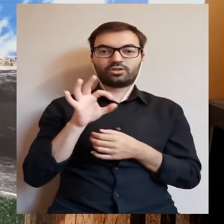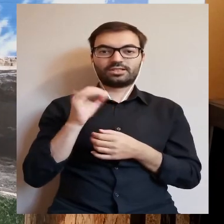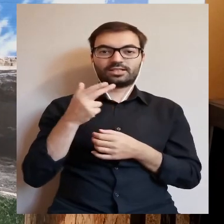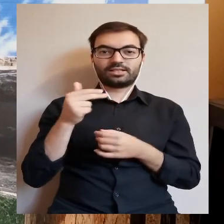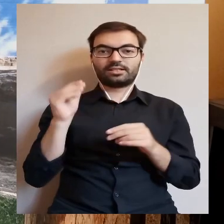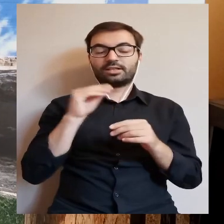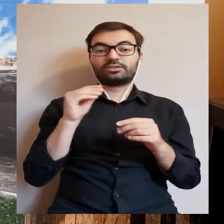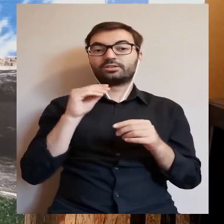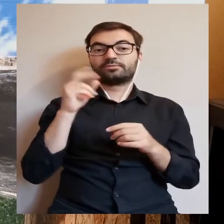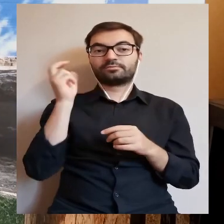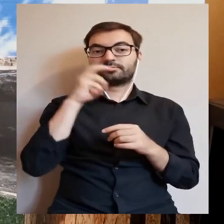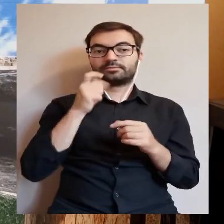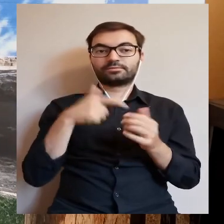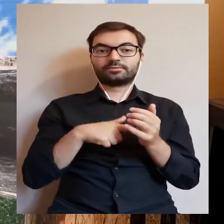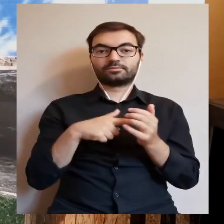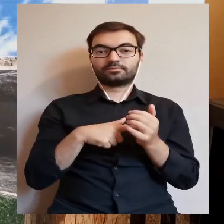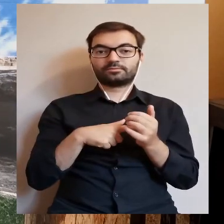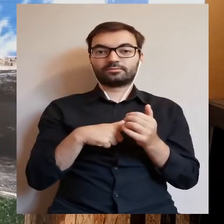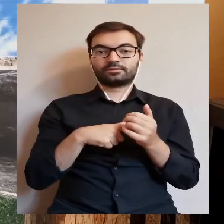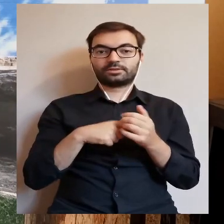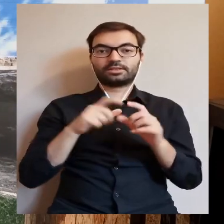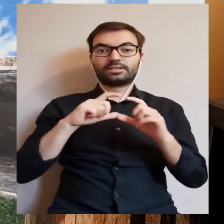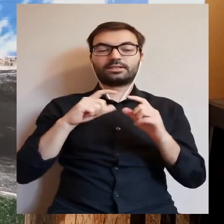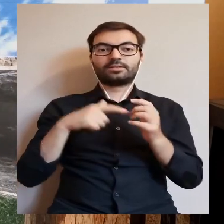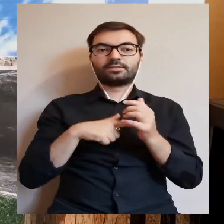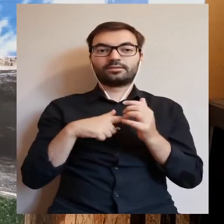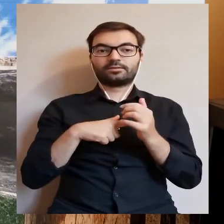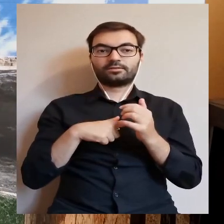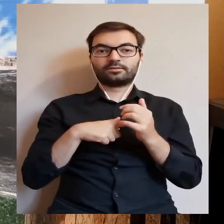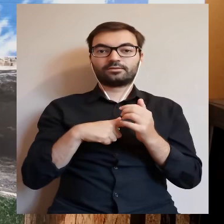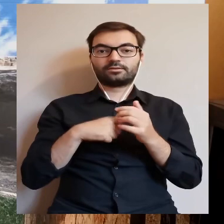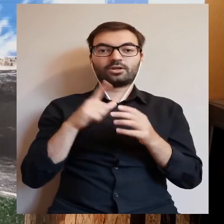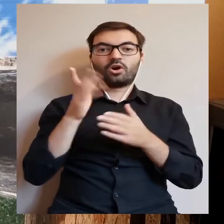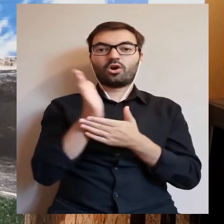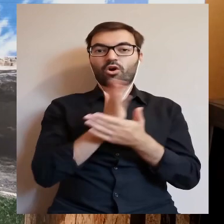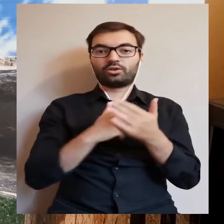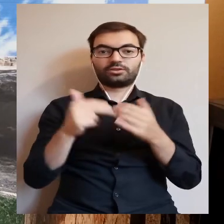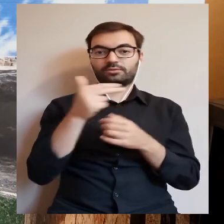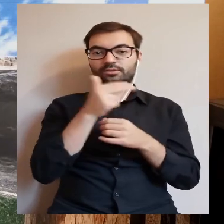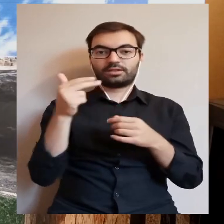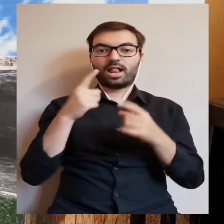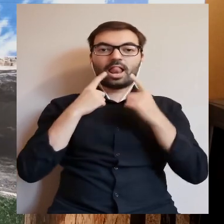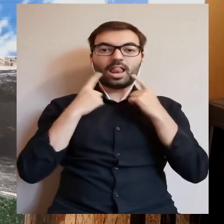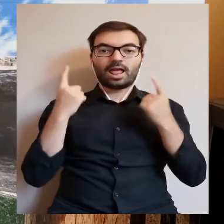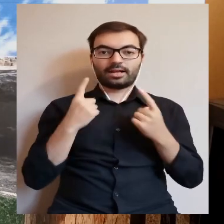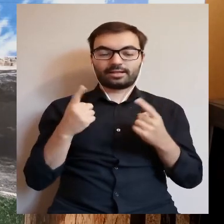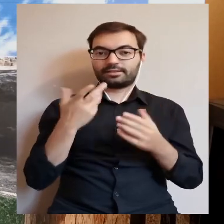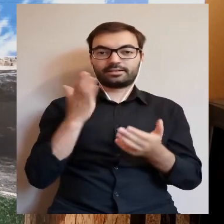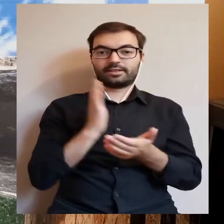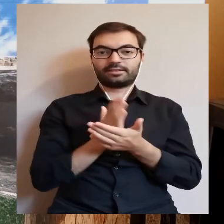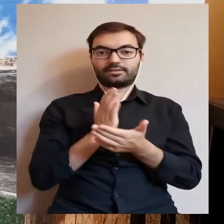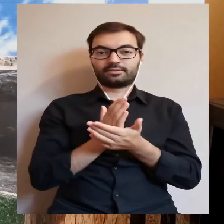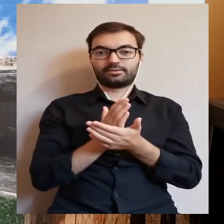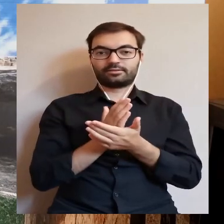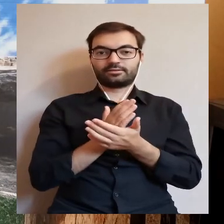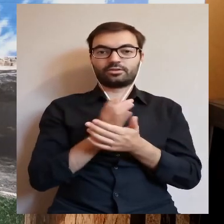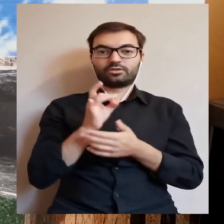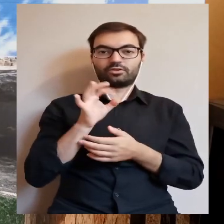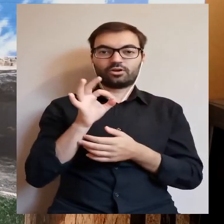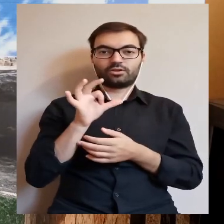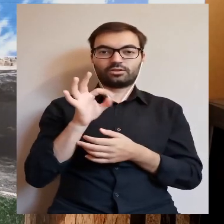gostynińskiego, to jeszcze znajdą Państwo cały rozdział poświęcony legendom, nie tylko